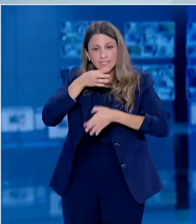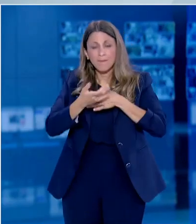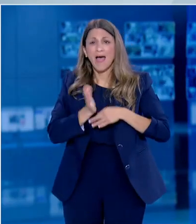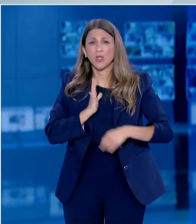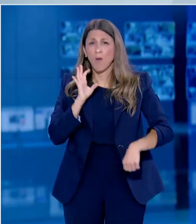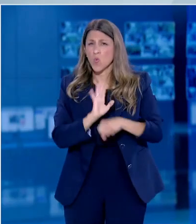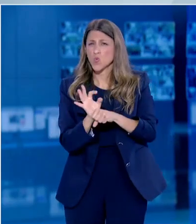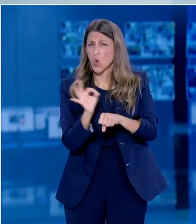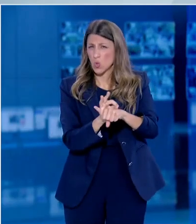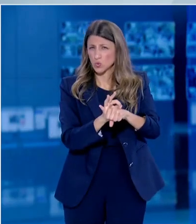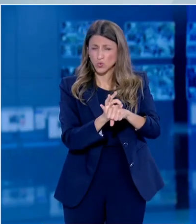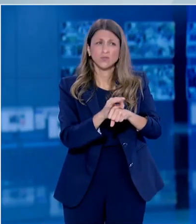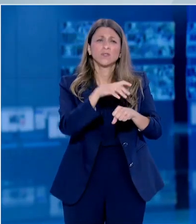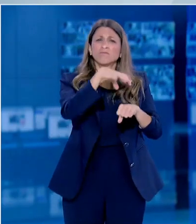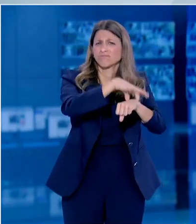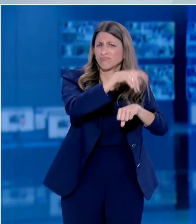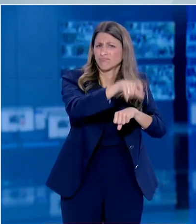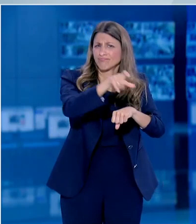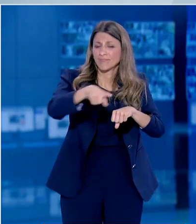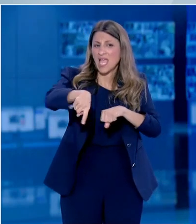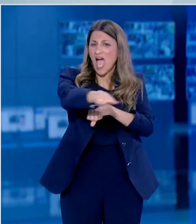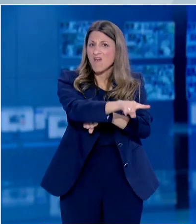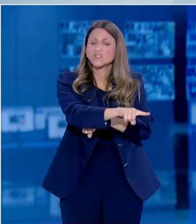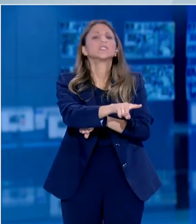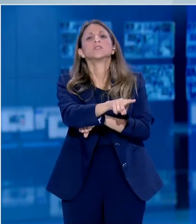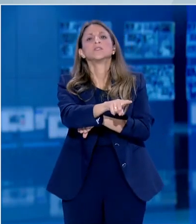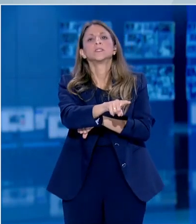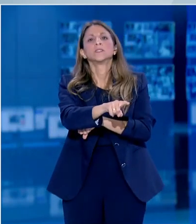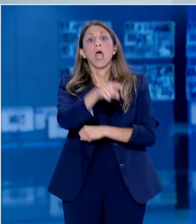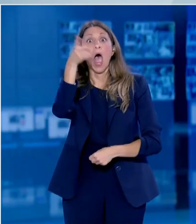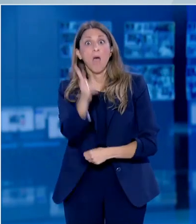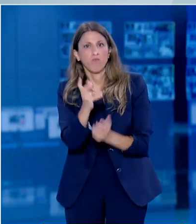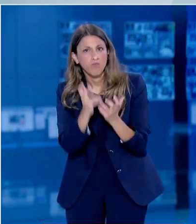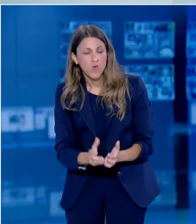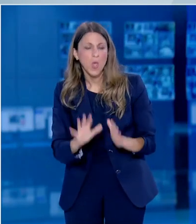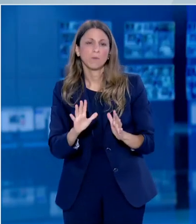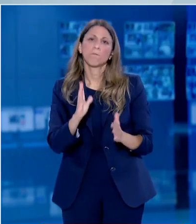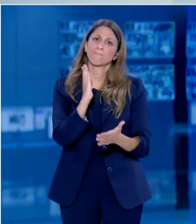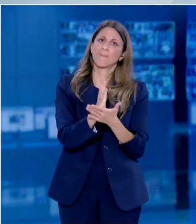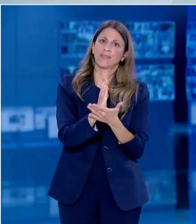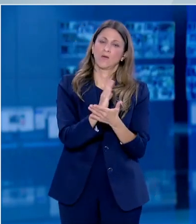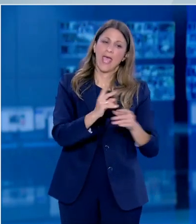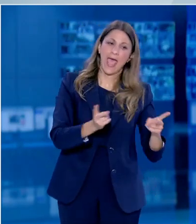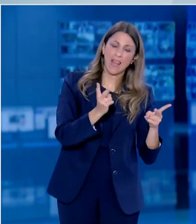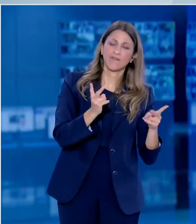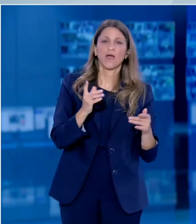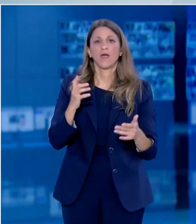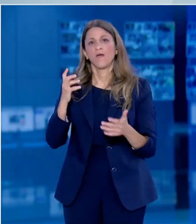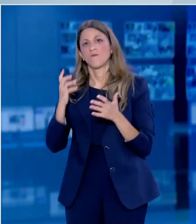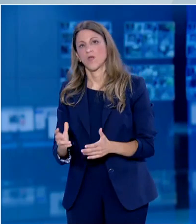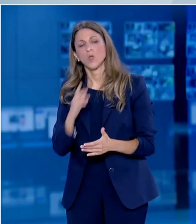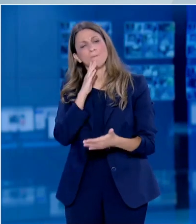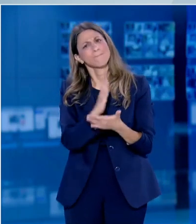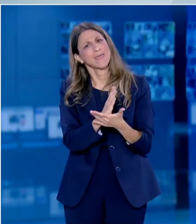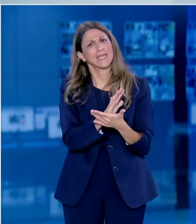και ιδιαίτερα τους ανθρώπους οι οποίοι έχουν ένα μέσο κινδυνό, δεν έχουν τη σοβαρή νόσο, έχουν κάτι μεταξύ ήπιας και